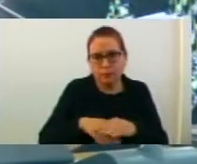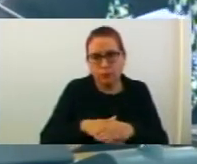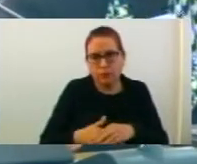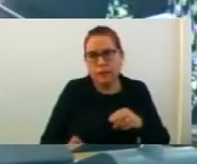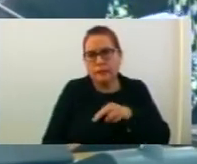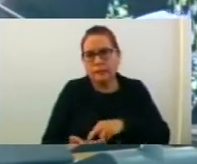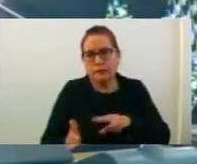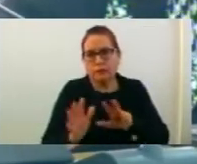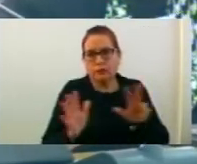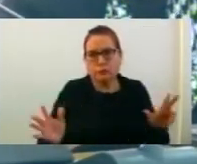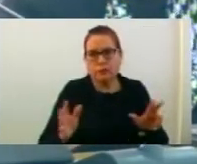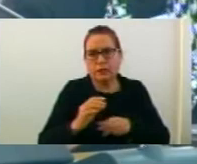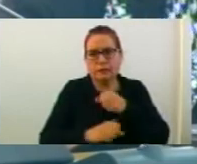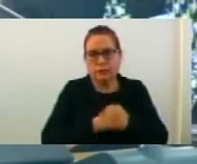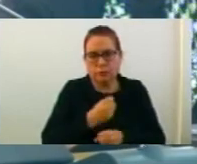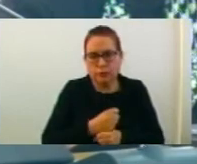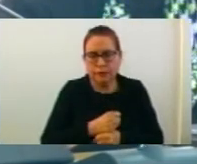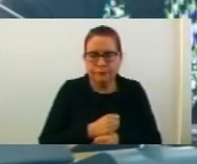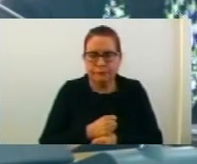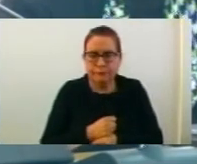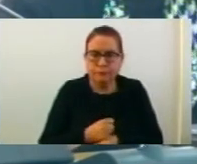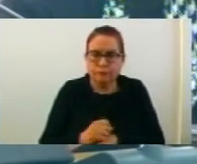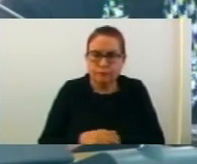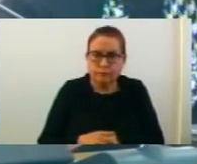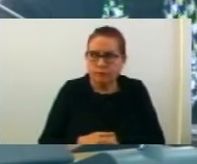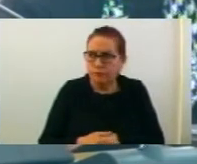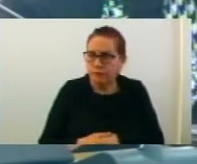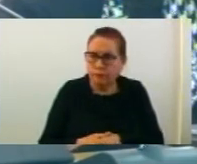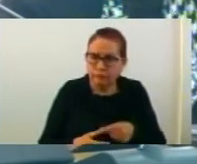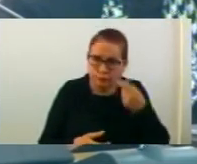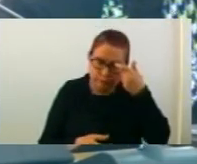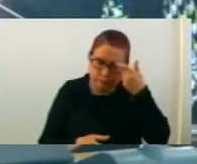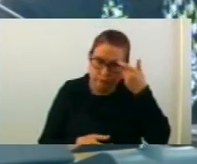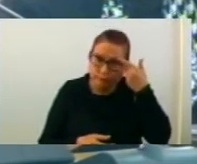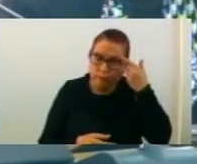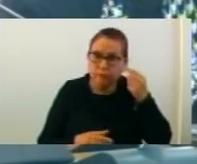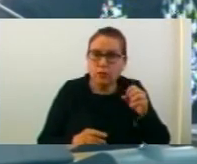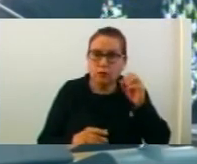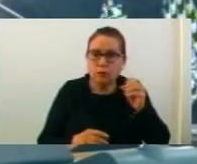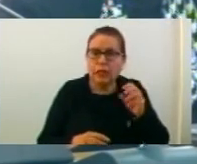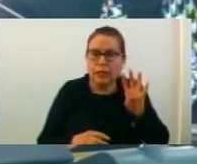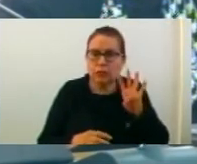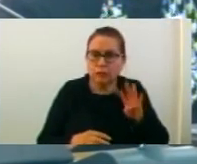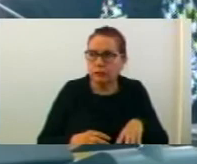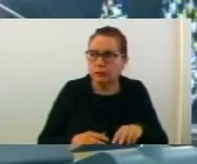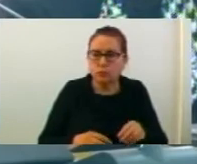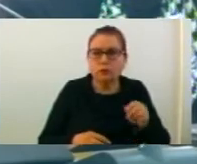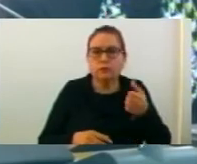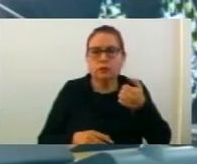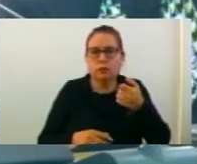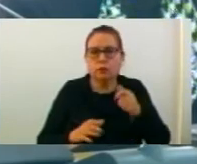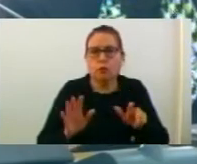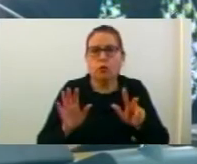на јавното предпријатие паркиралища Струмица број 04-186